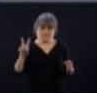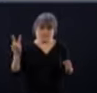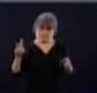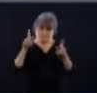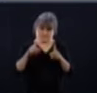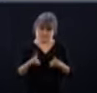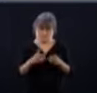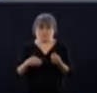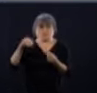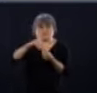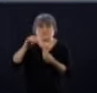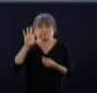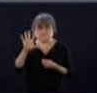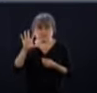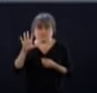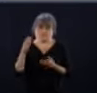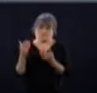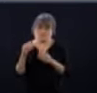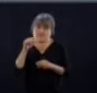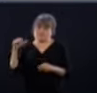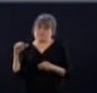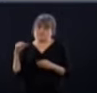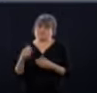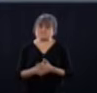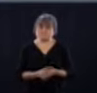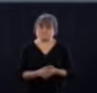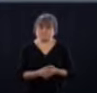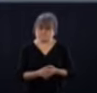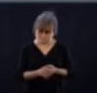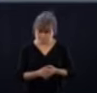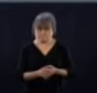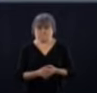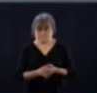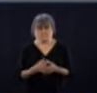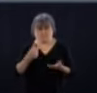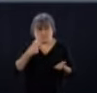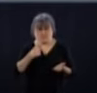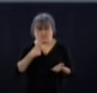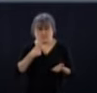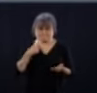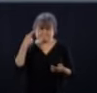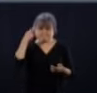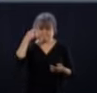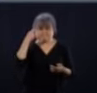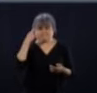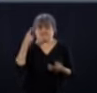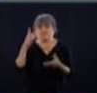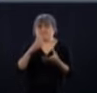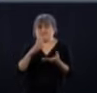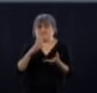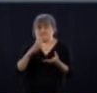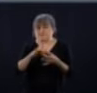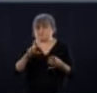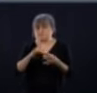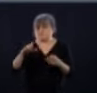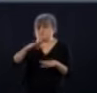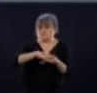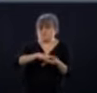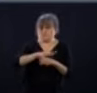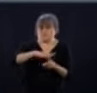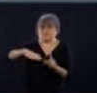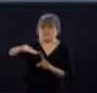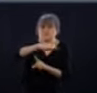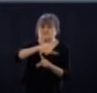personnes par rapport à hier. Je veux revenir sur la situation du personnel dans les CHSLD, dans les